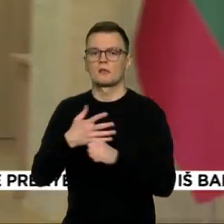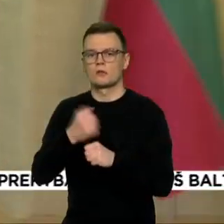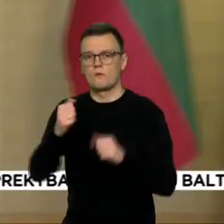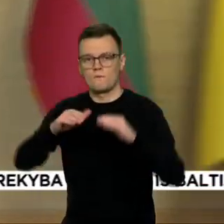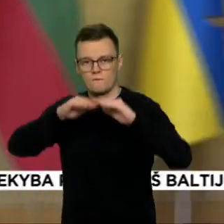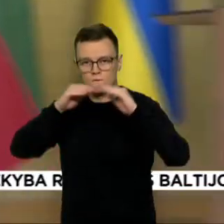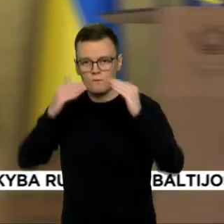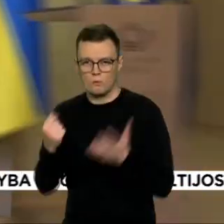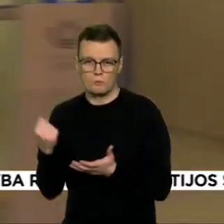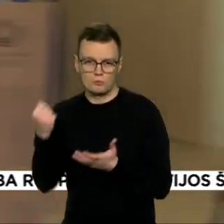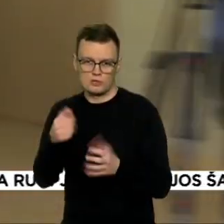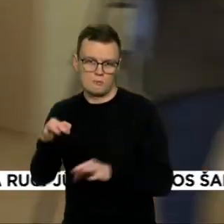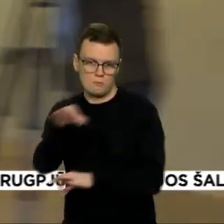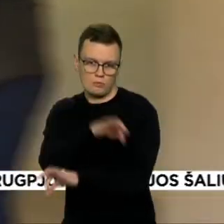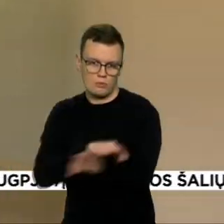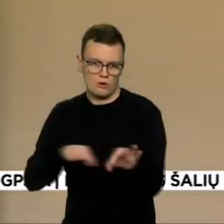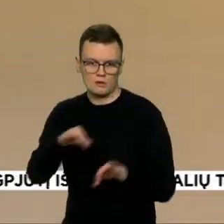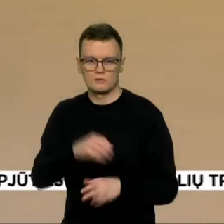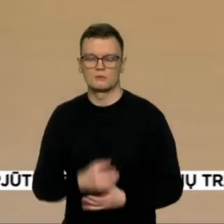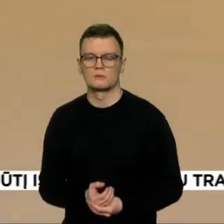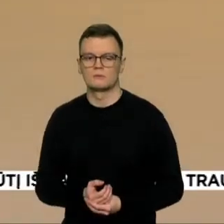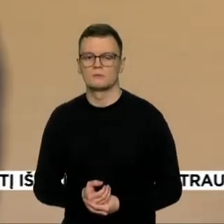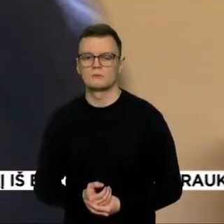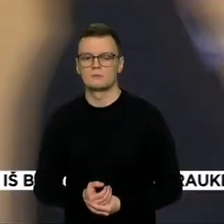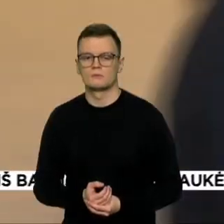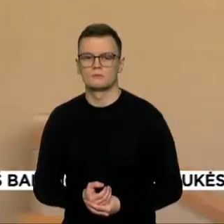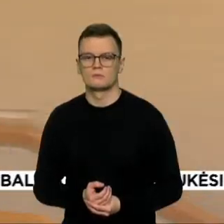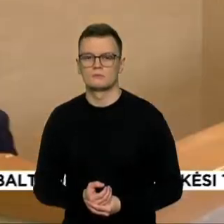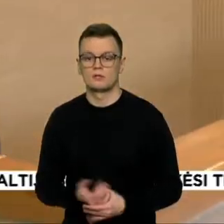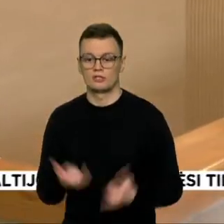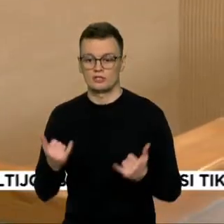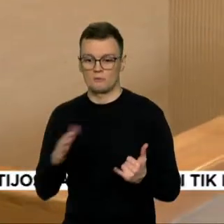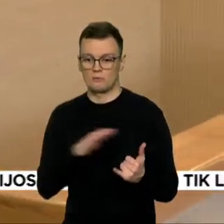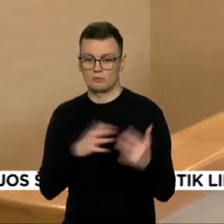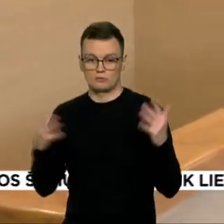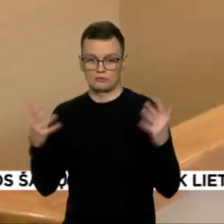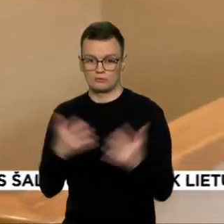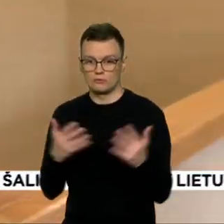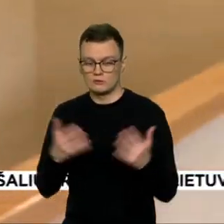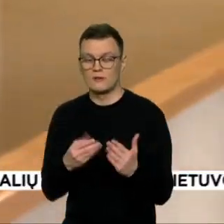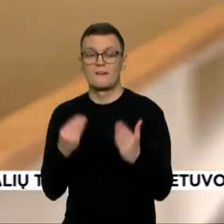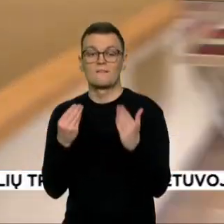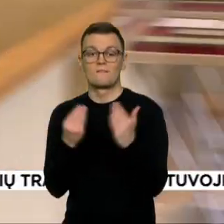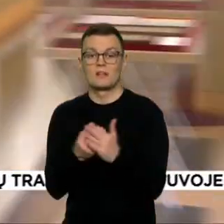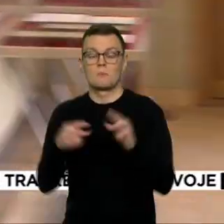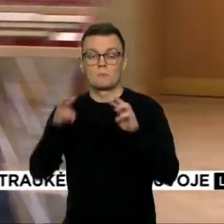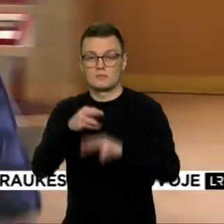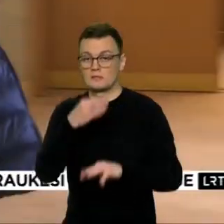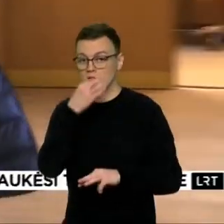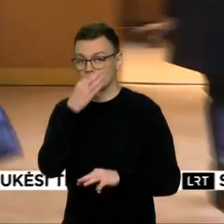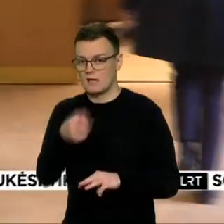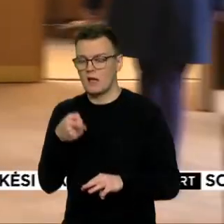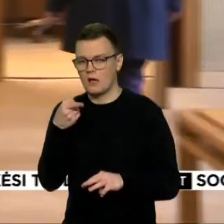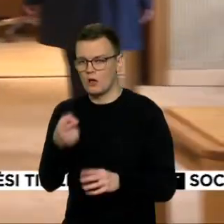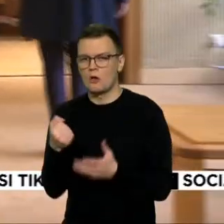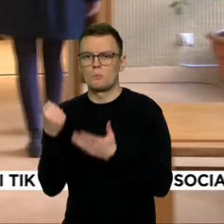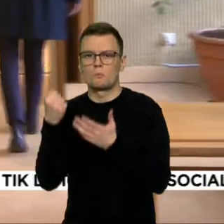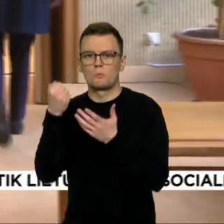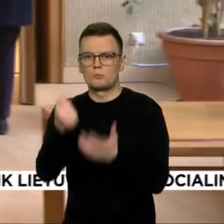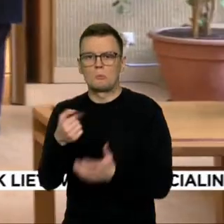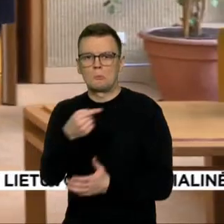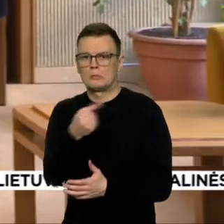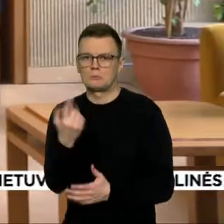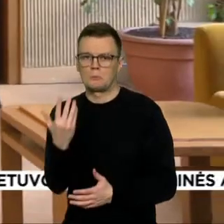valdančiosios koalicijos partnerių šį vakarą surinktos susitikimo dėl ateinančių metų biudžeto, finansų ministrė sako, kad jo deficitas neturėtų viršyti 5